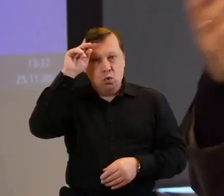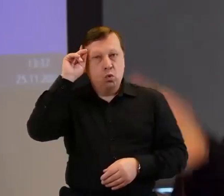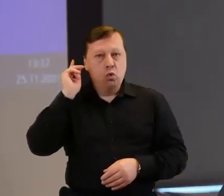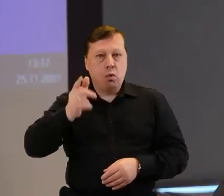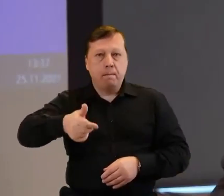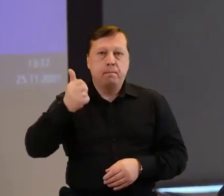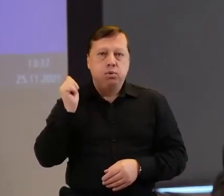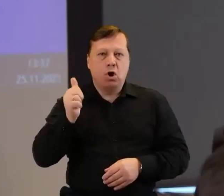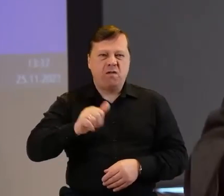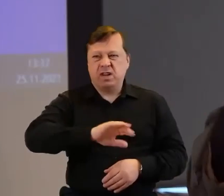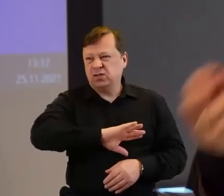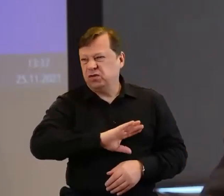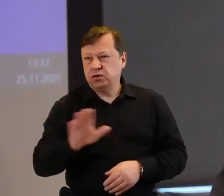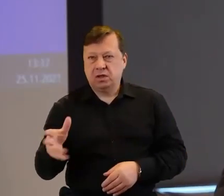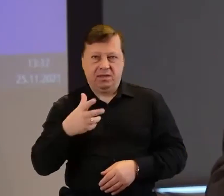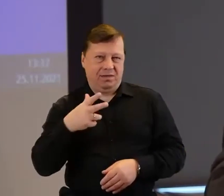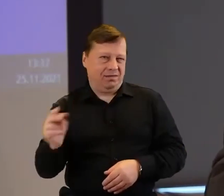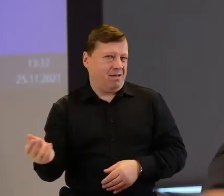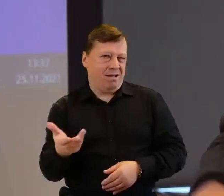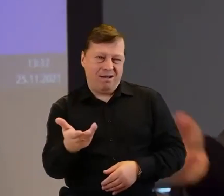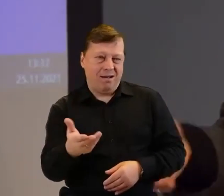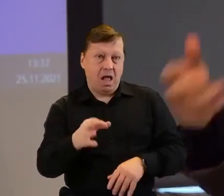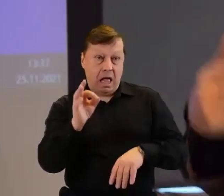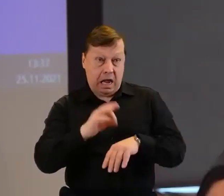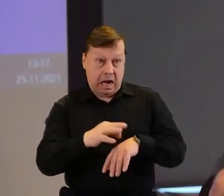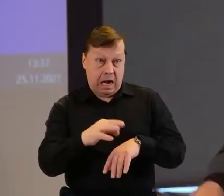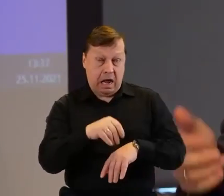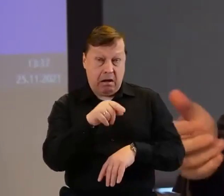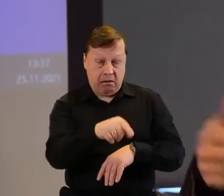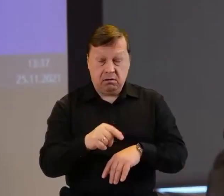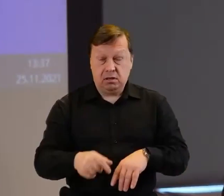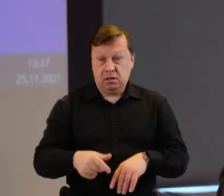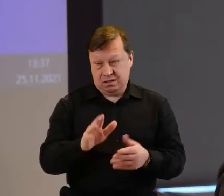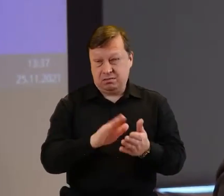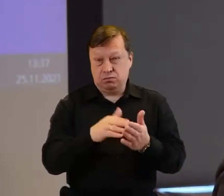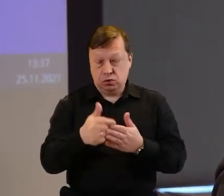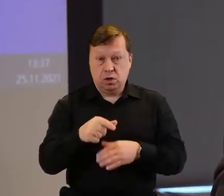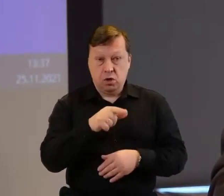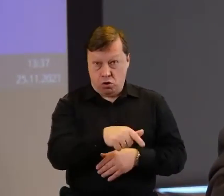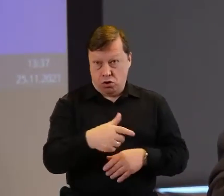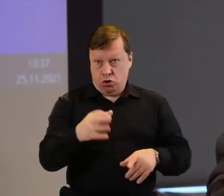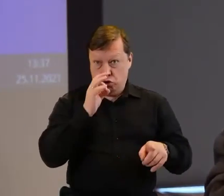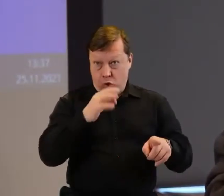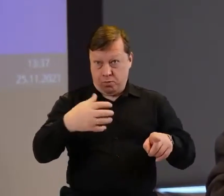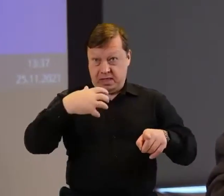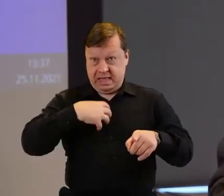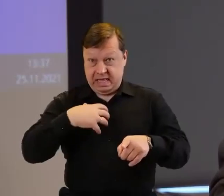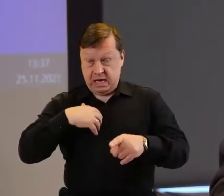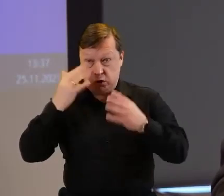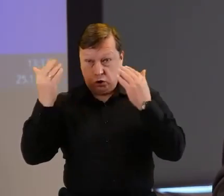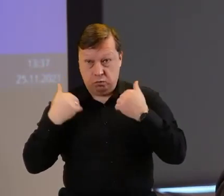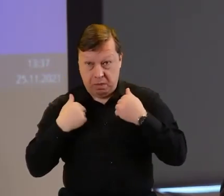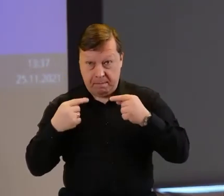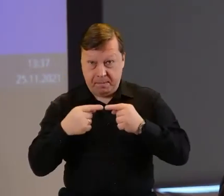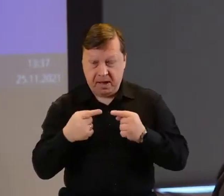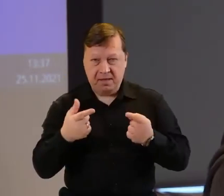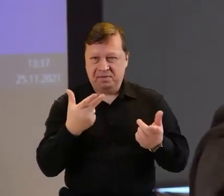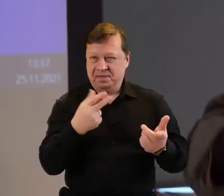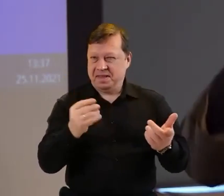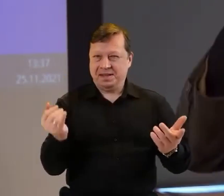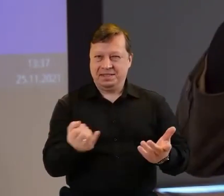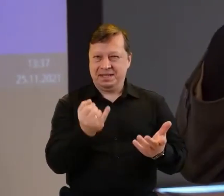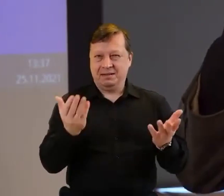od wszystkiego. Lekarz nie musi być, dobry lekarz nie musi być dyrektorem szpitala. Tak?